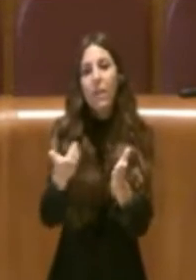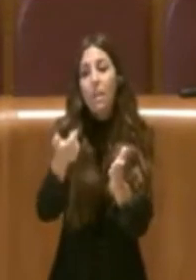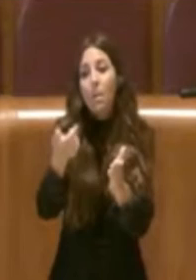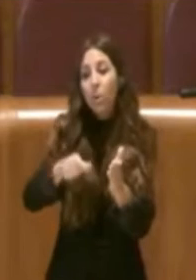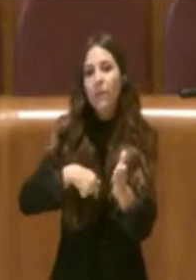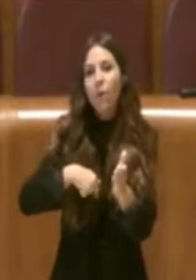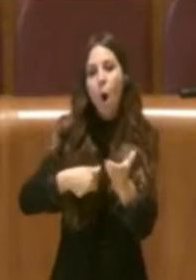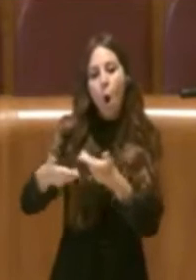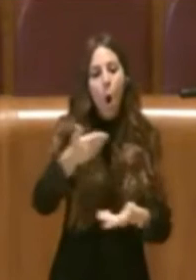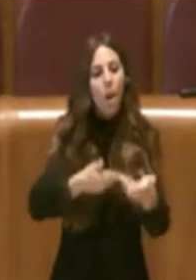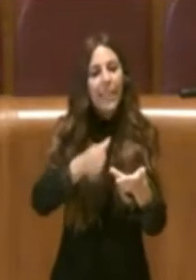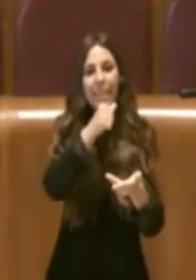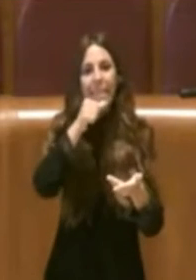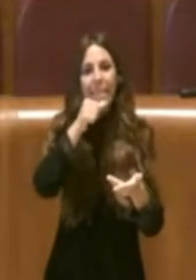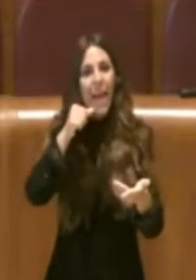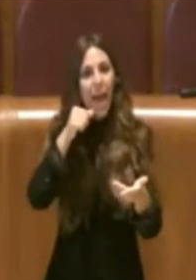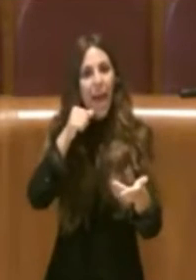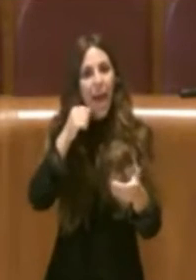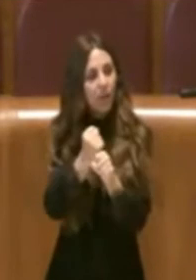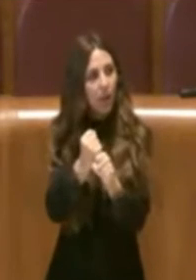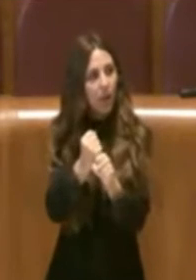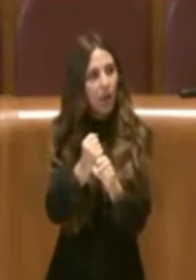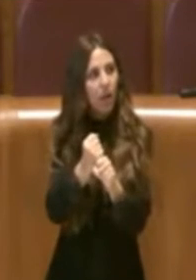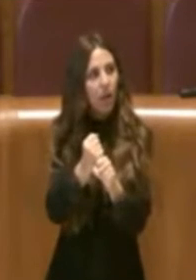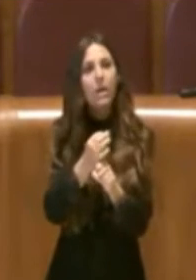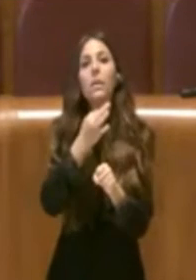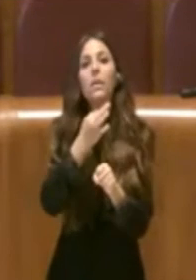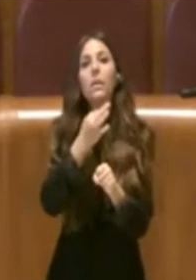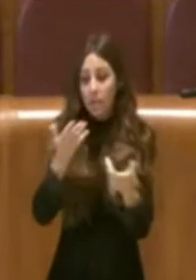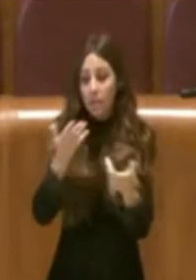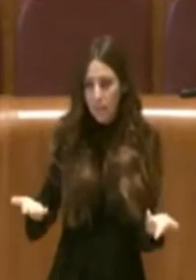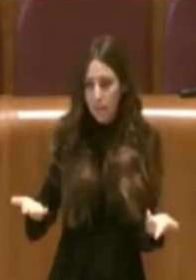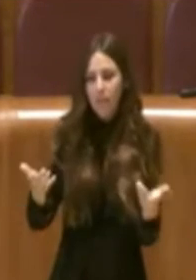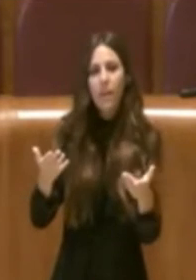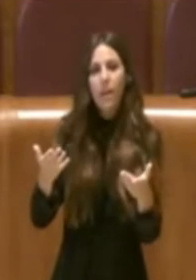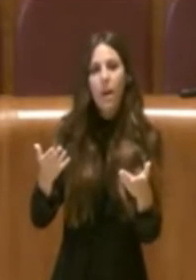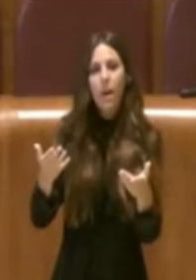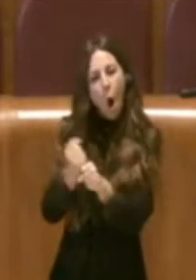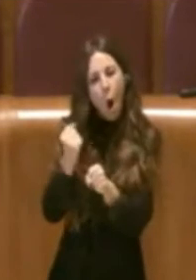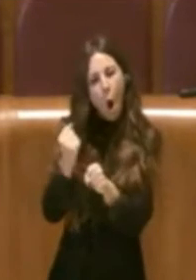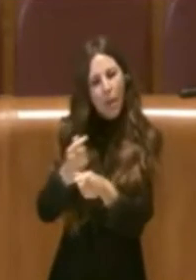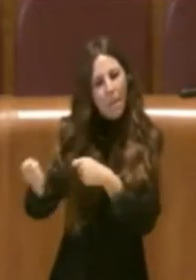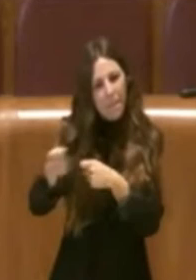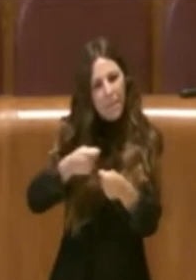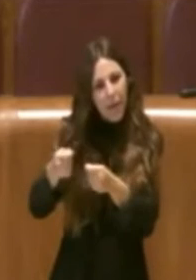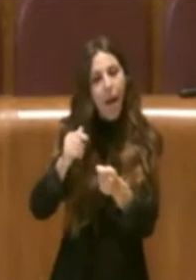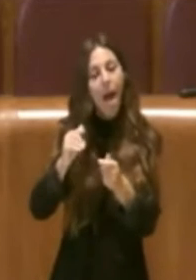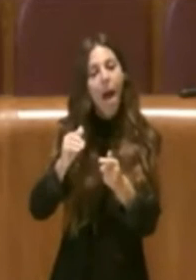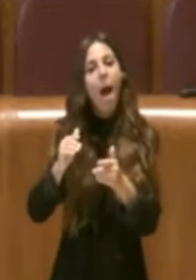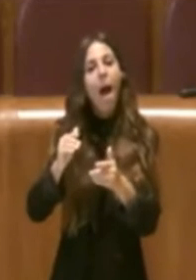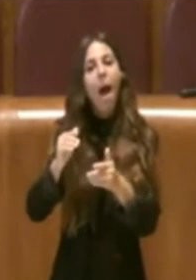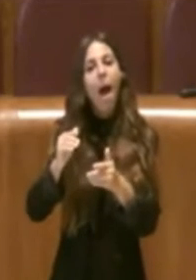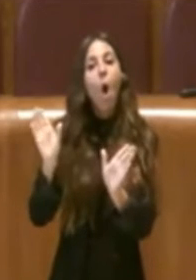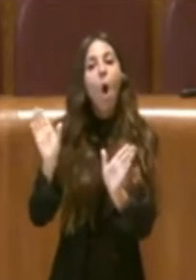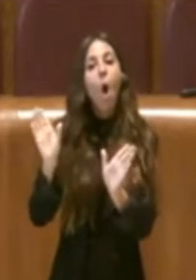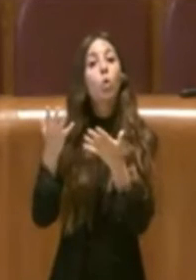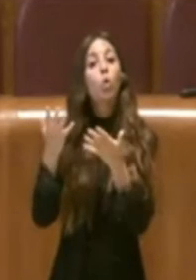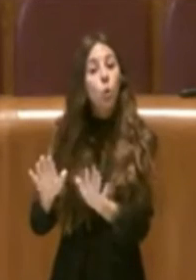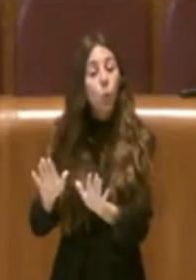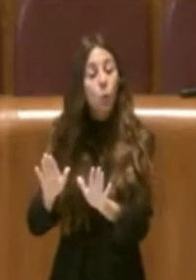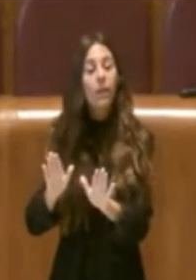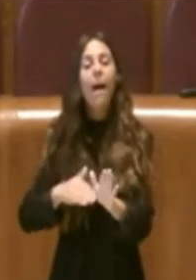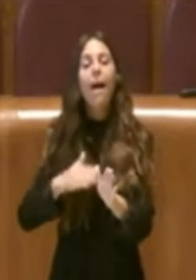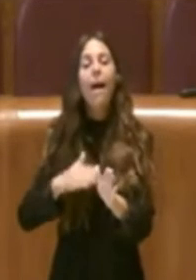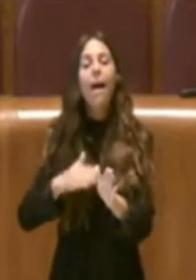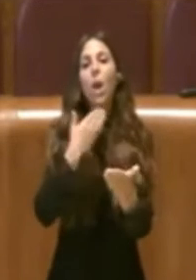bisogno. Quindi arrivare il prima possibile alla chiusura dell'opera mercatale, alla valorizzazione dell'opera storica archeologica e della via